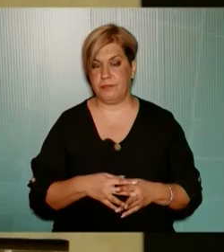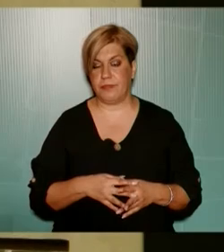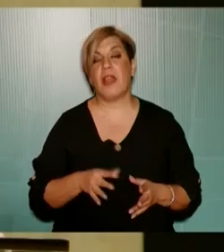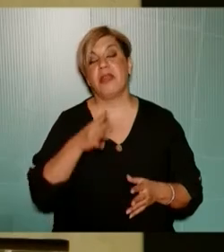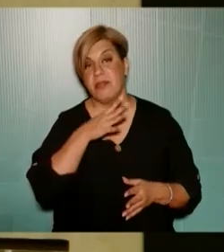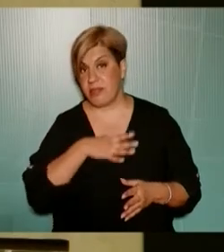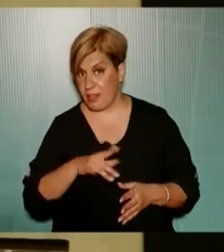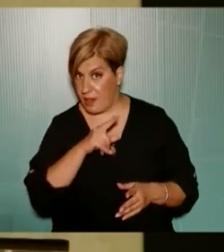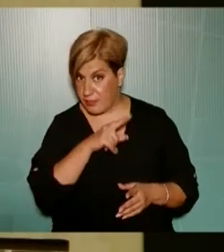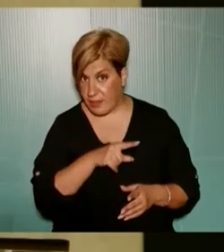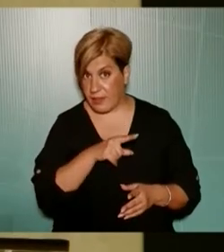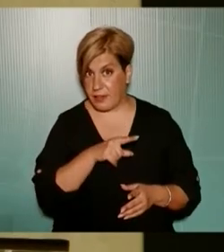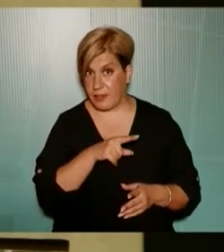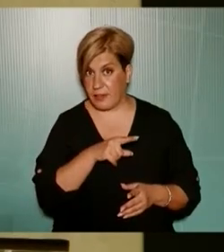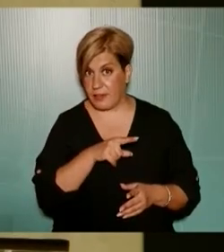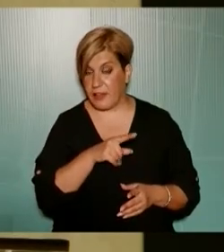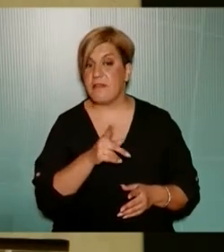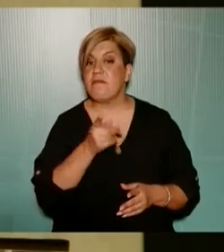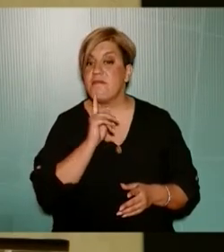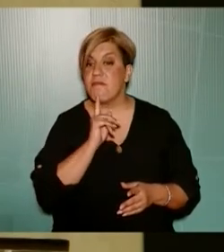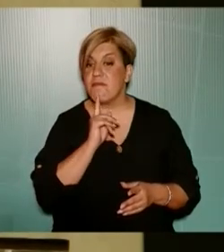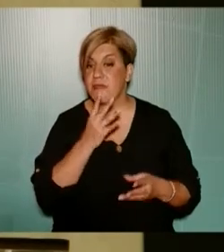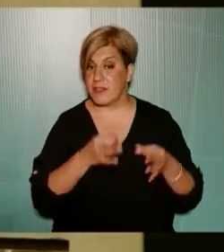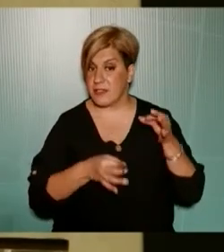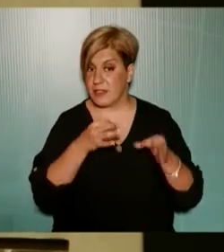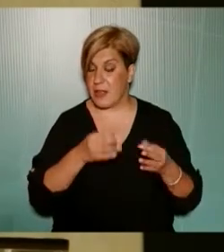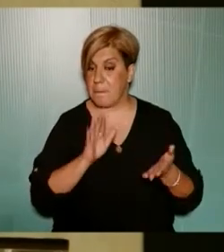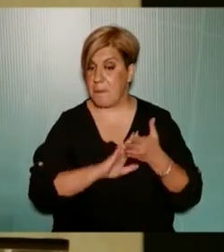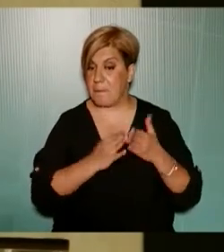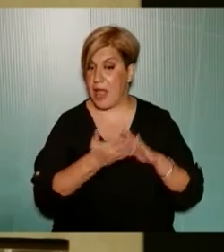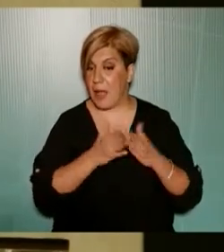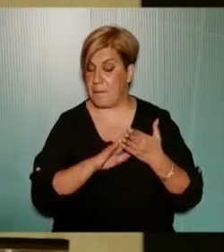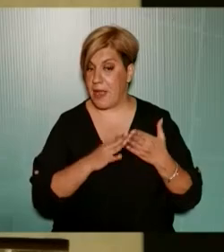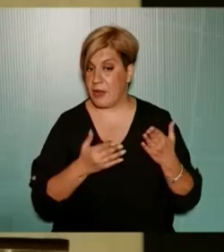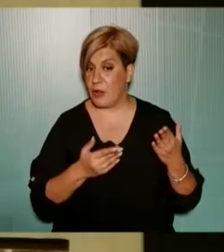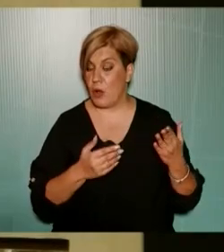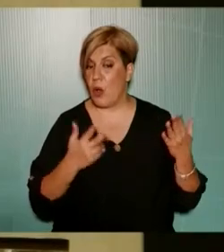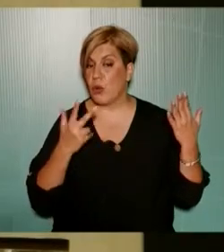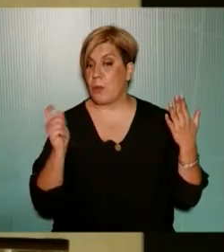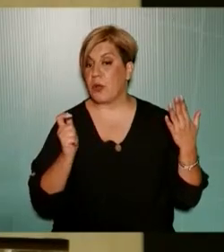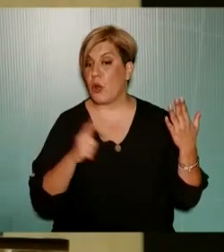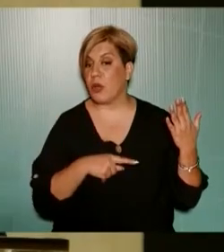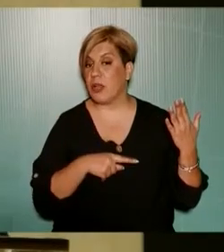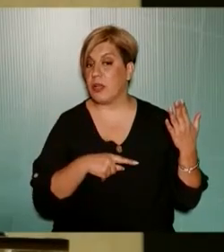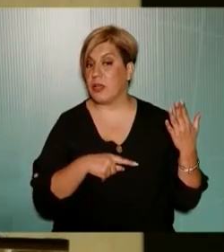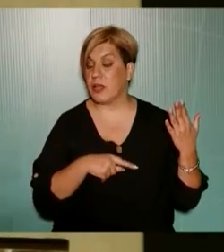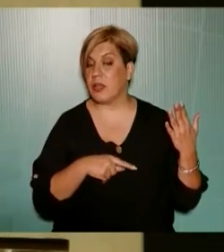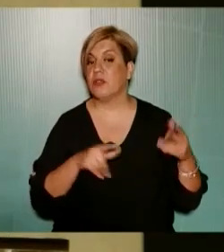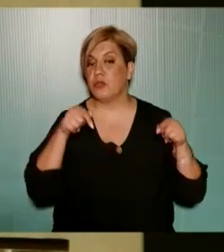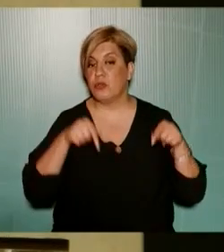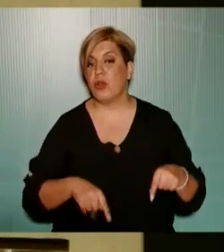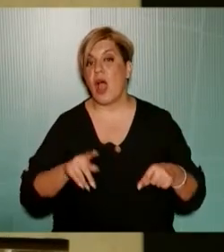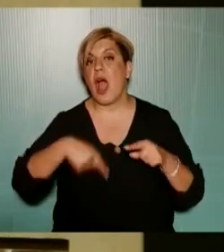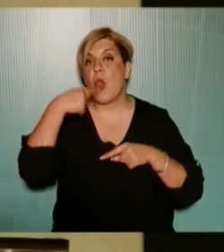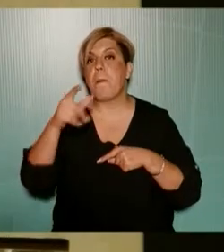θέλετε θέλετε να κάνουμε μία συζήτηση για τα πεπραγμένα των μόλις οχτώ μηνών είμαι έτοιμος να την κάνουμε